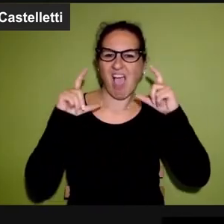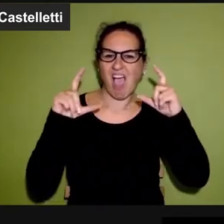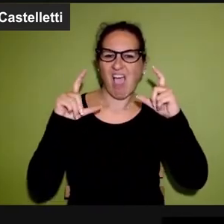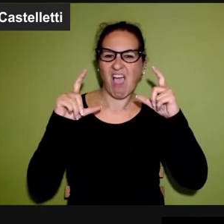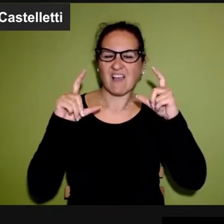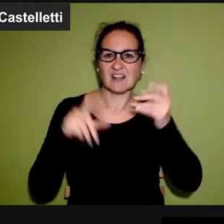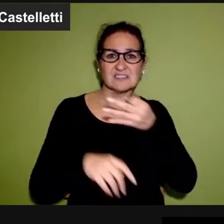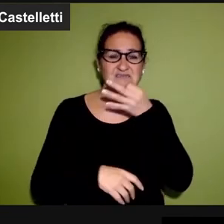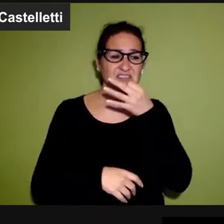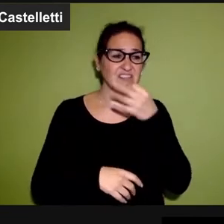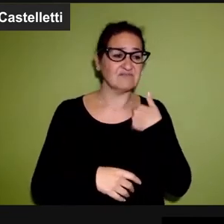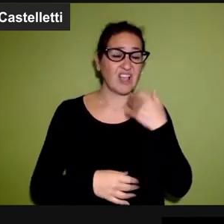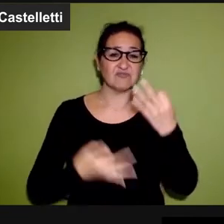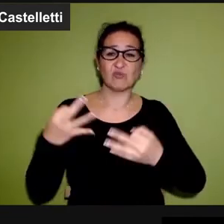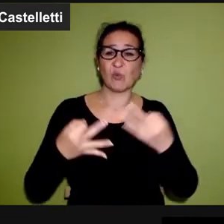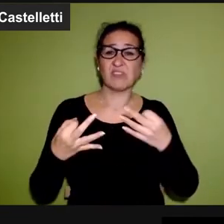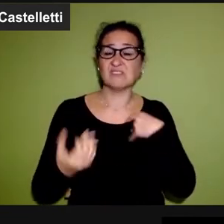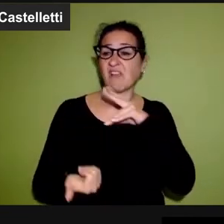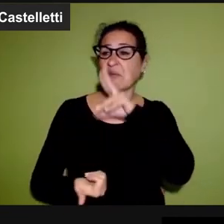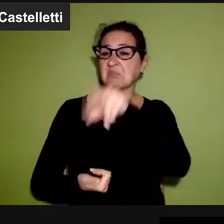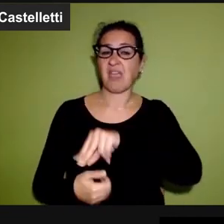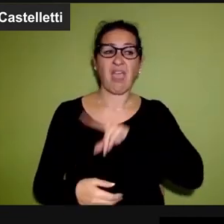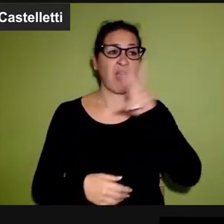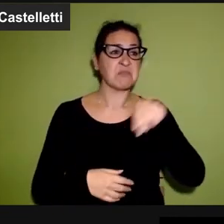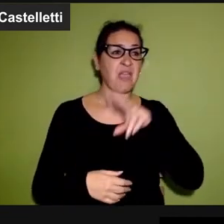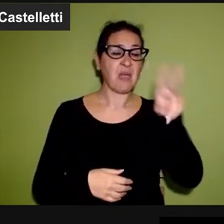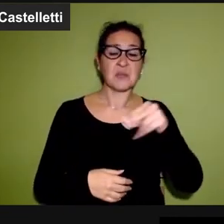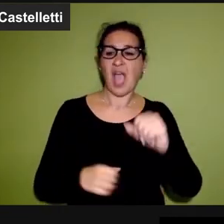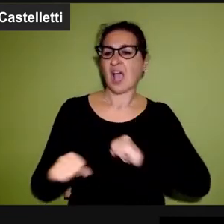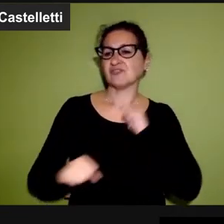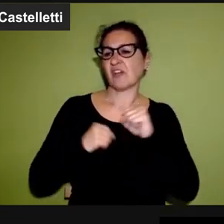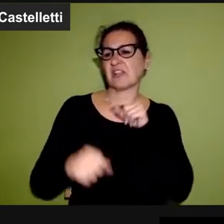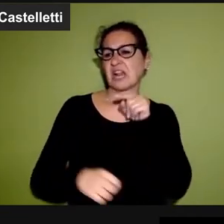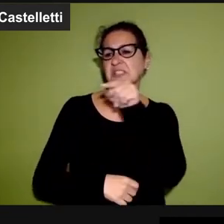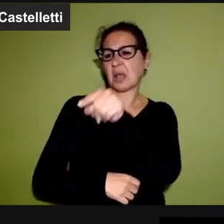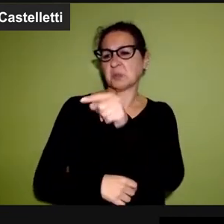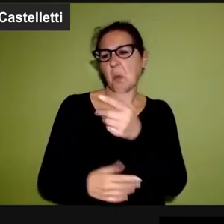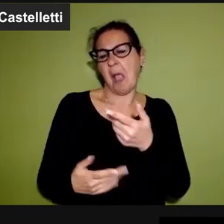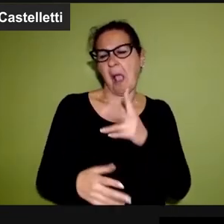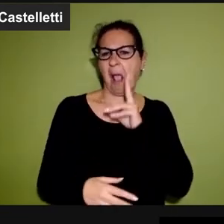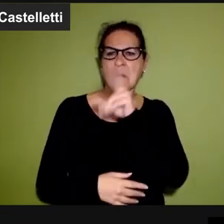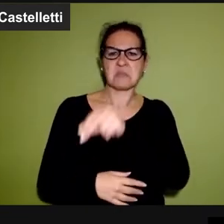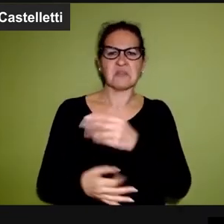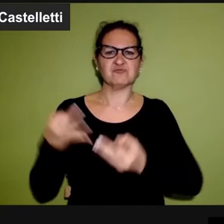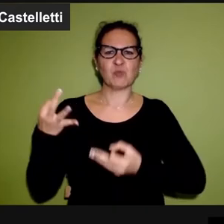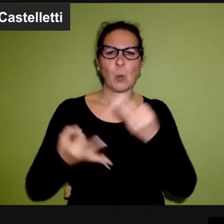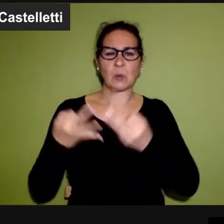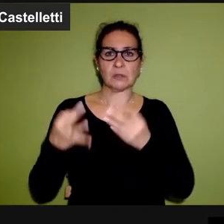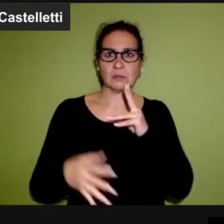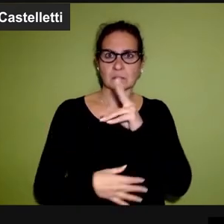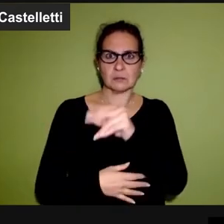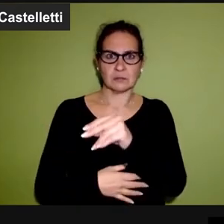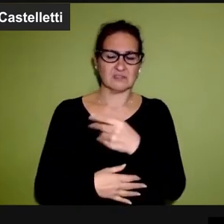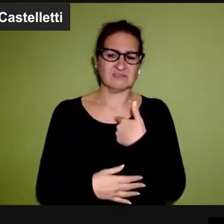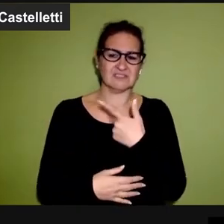cioè il dare giudizi sulle sofferenze altrui dicendo che in fondo